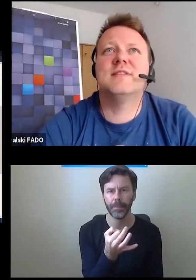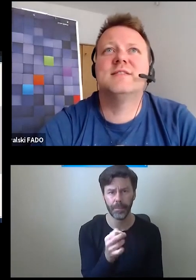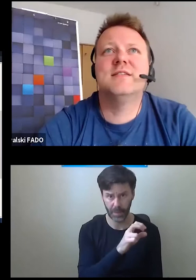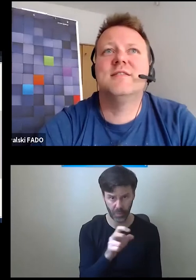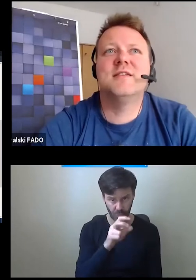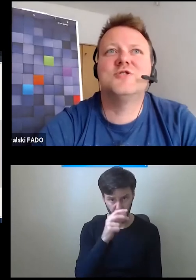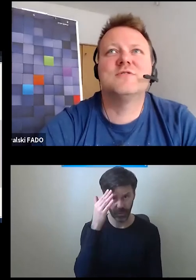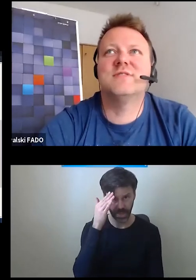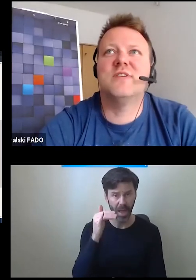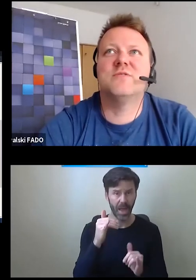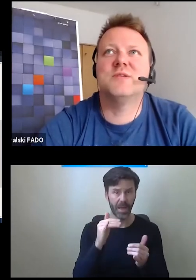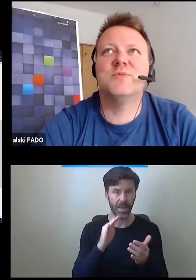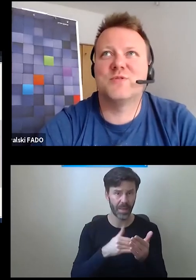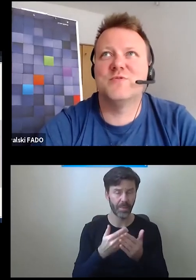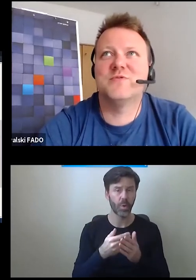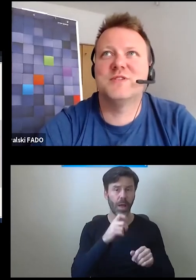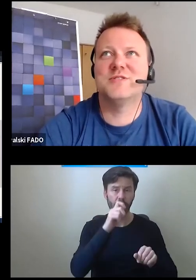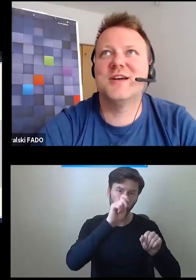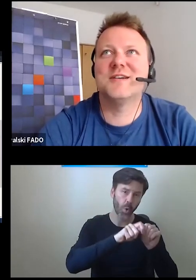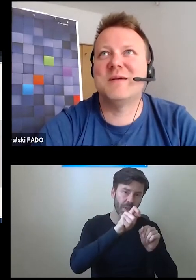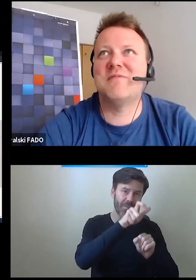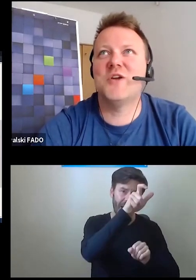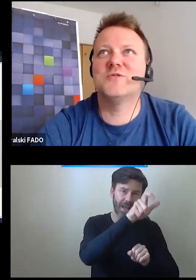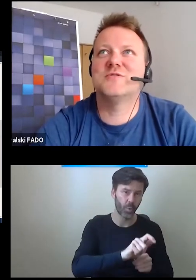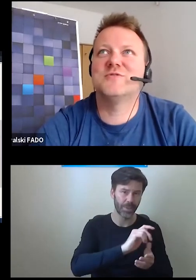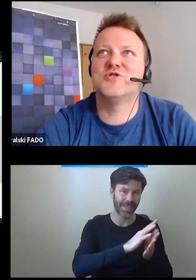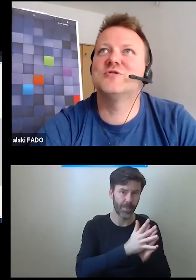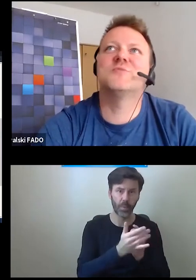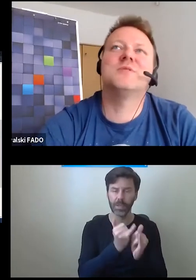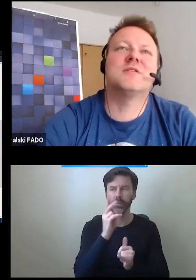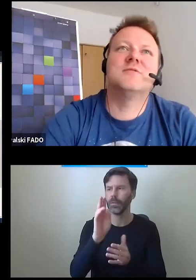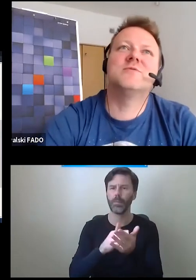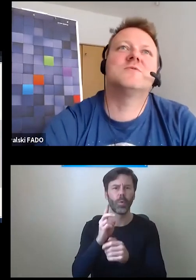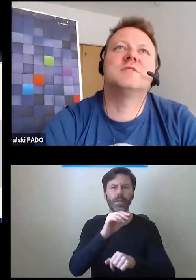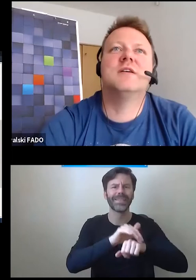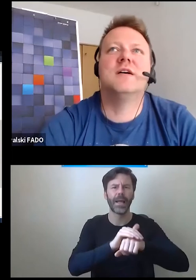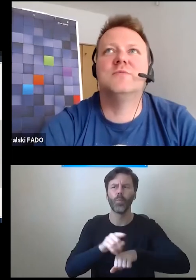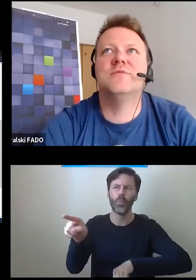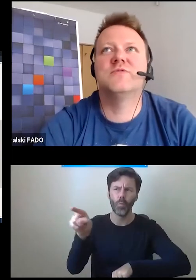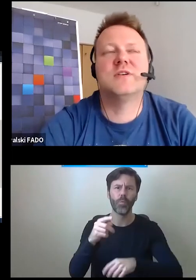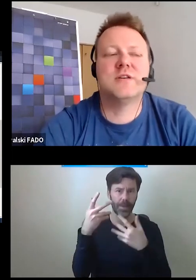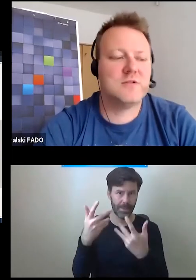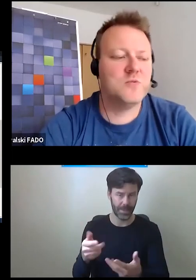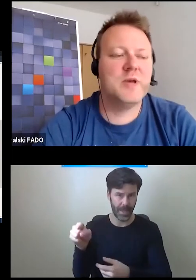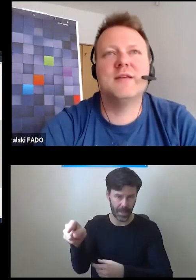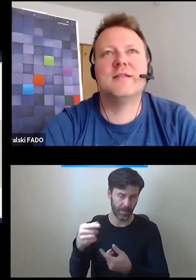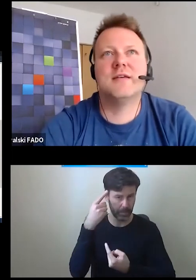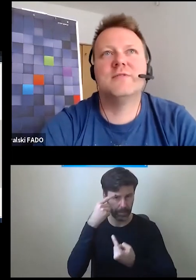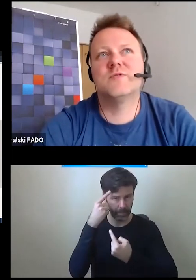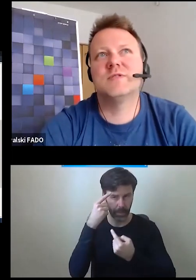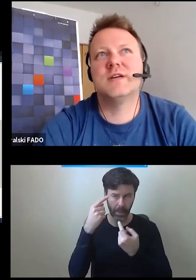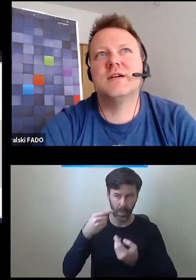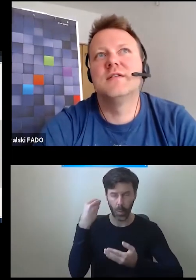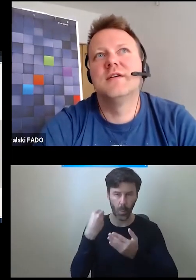są motywacje inne niż konserwator zabytków? W sensie jak zamawiający życzy sobie takiego rozwiązania albo rozważa kupienie